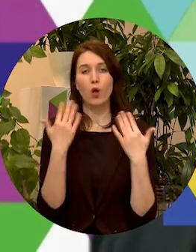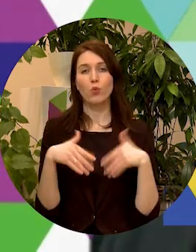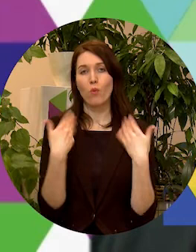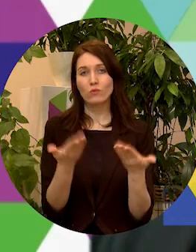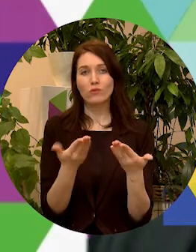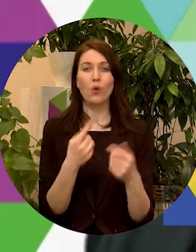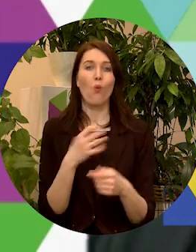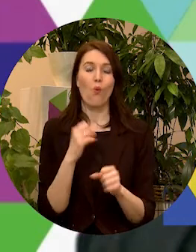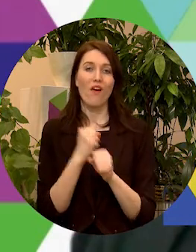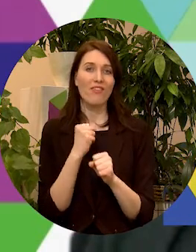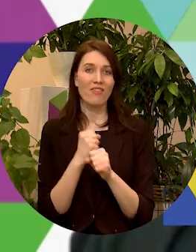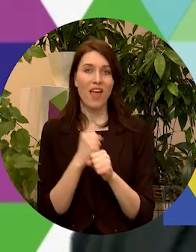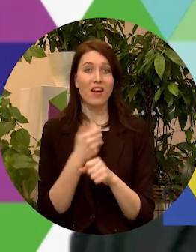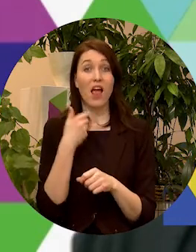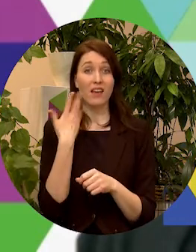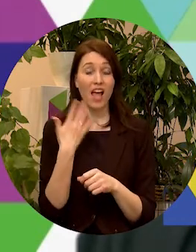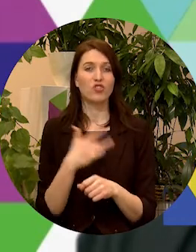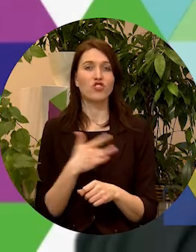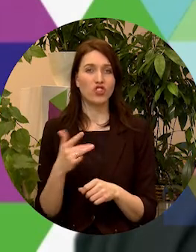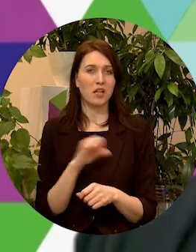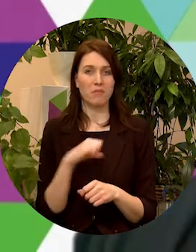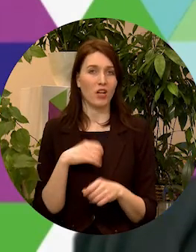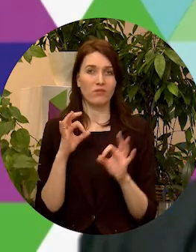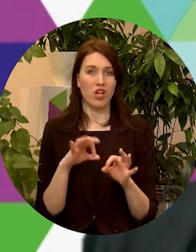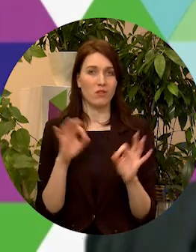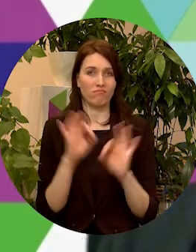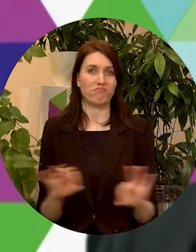darīt, kad liekas, ka nav ko darīt.